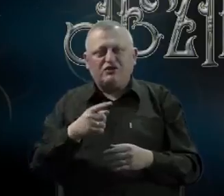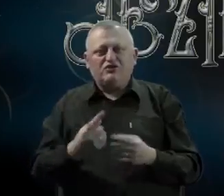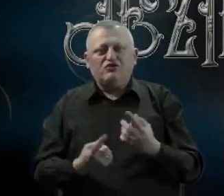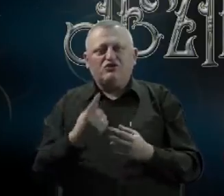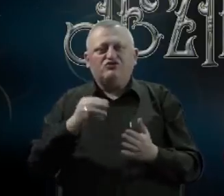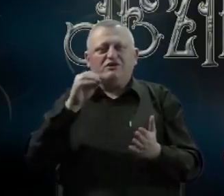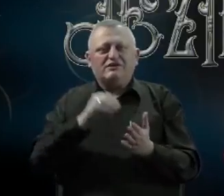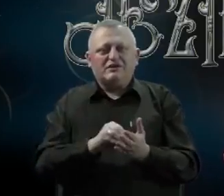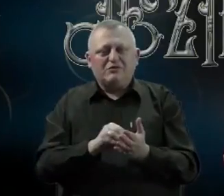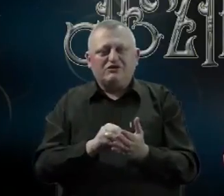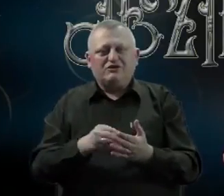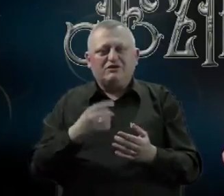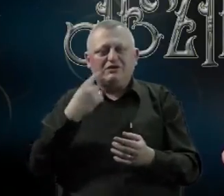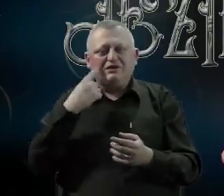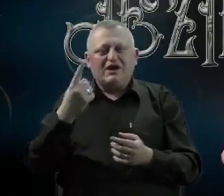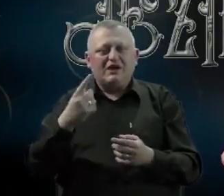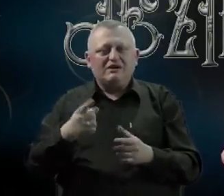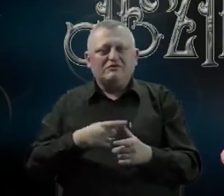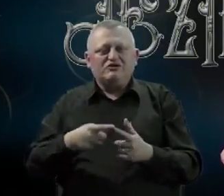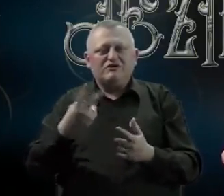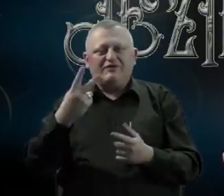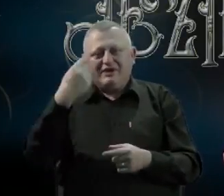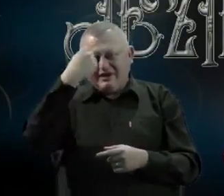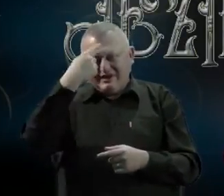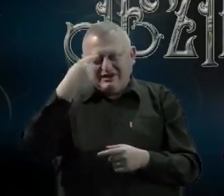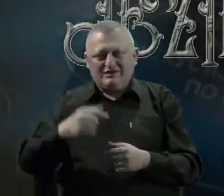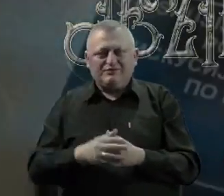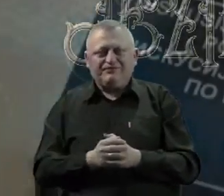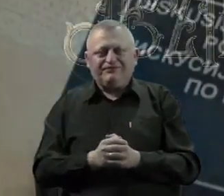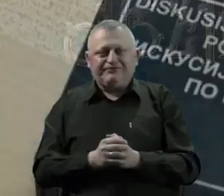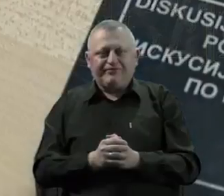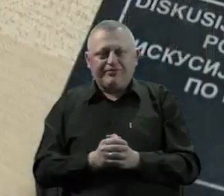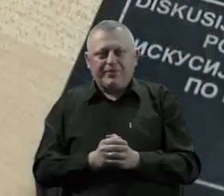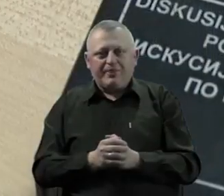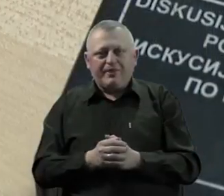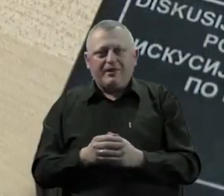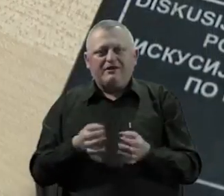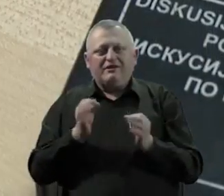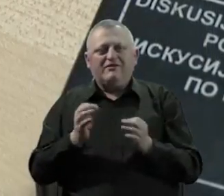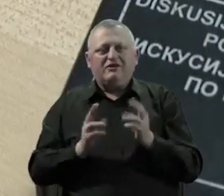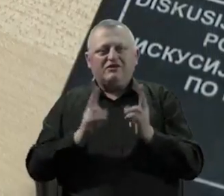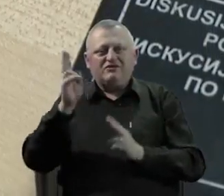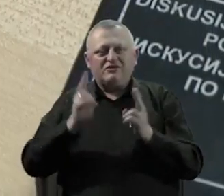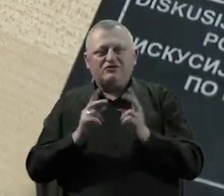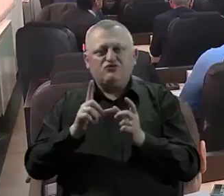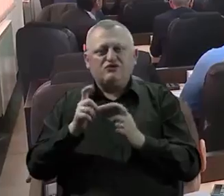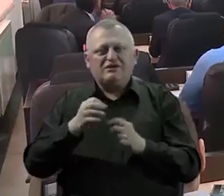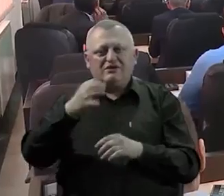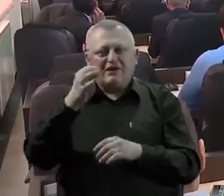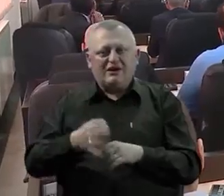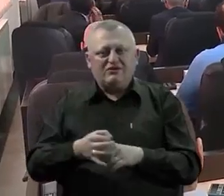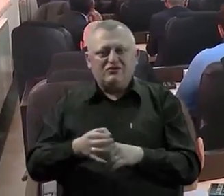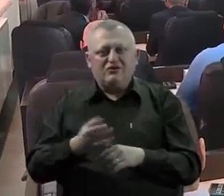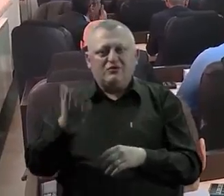događaja zabilježili u danima između dvije nedjelje? Na vanjednoj sjednici Skupštine Unsko-Sanskog